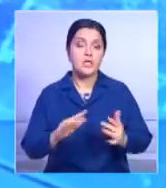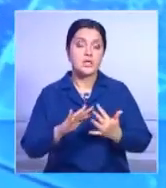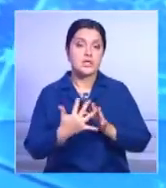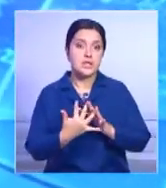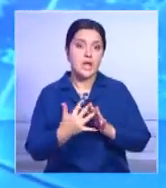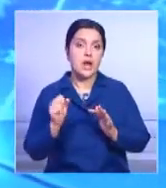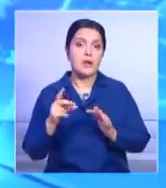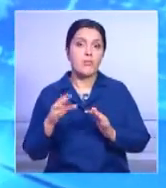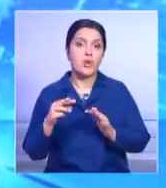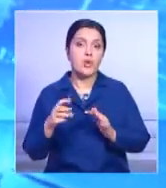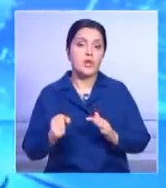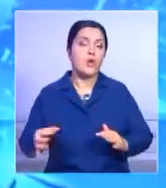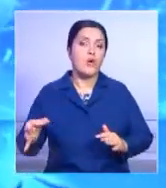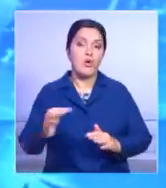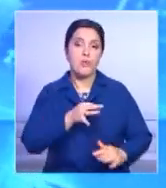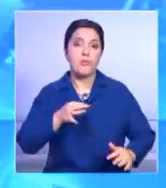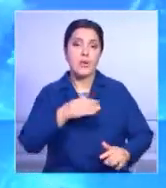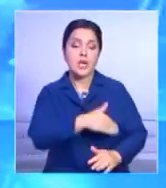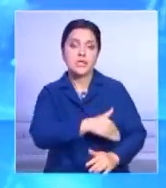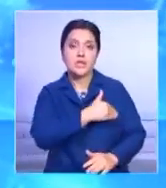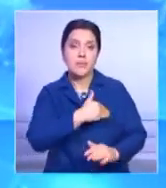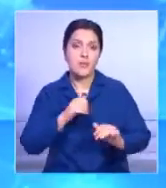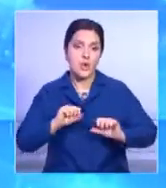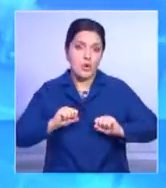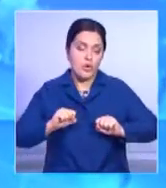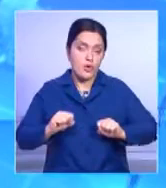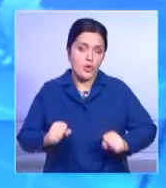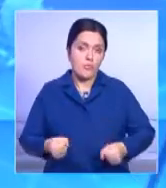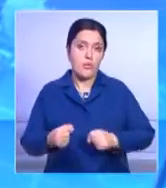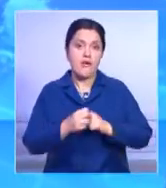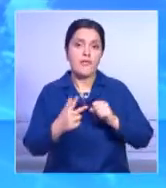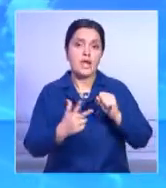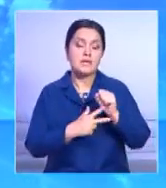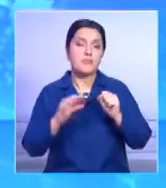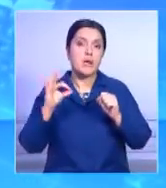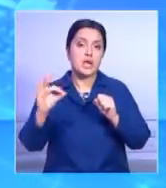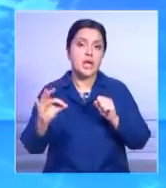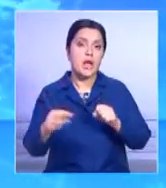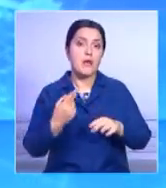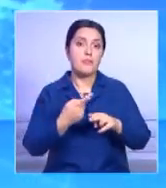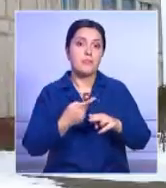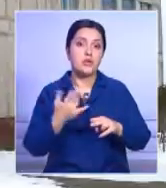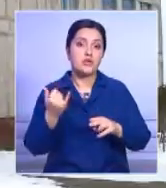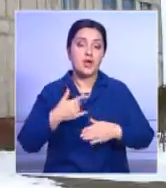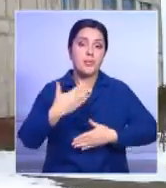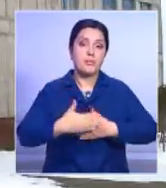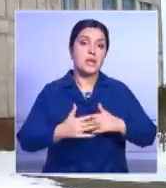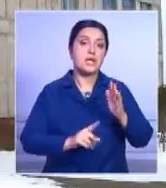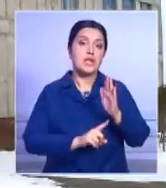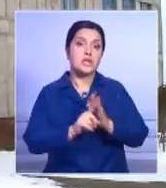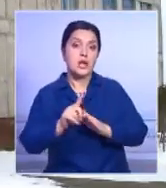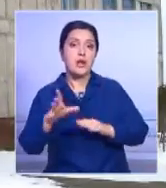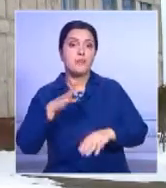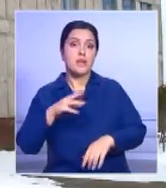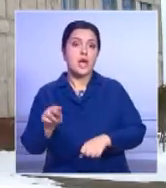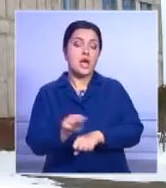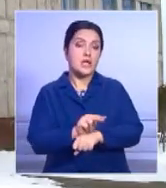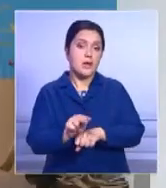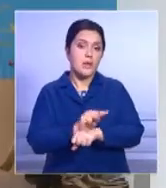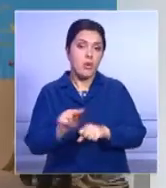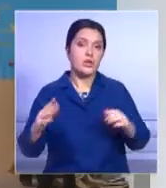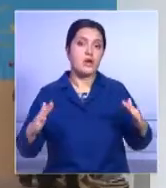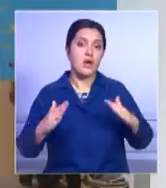Харашлик Акмолинской области температура не поднимается выше 18 градусов. Это несмотря на то, что перед началом занятий там провели